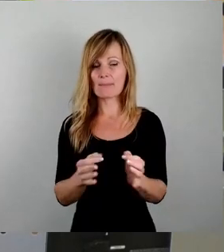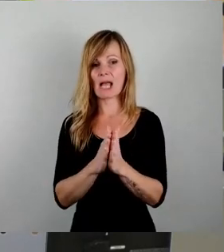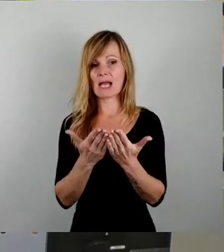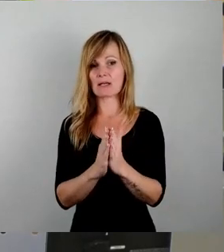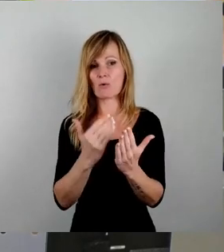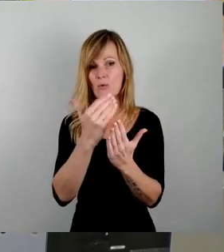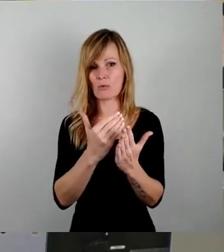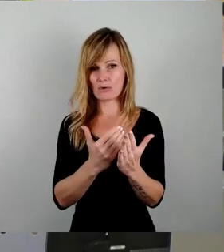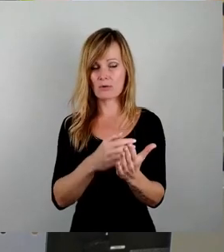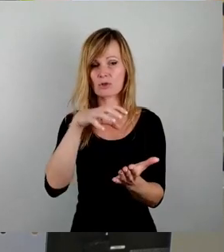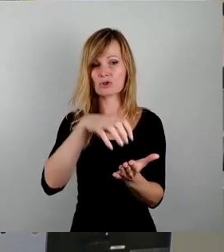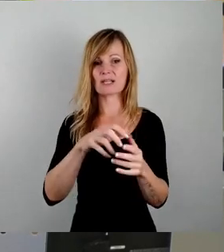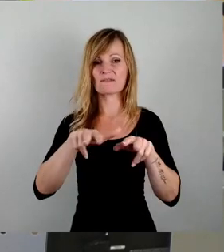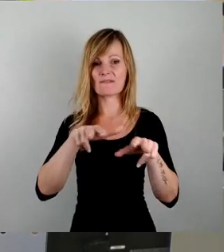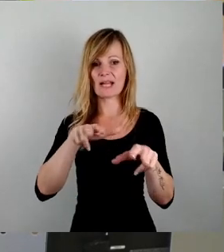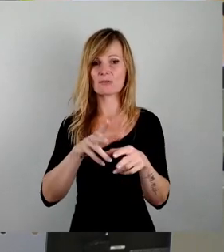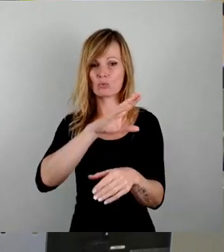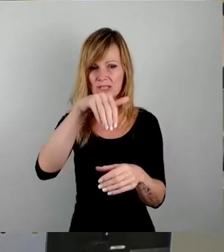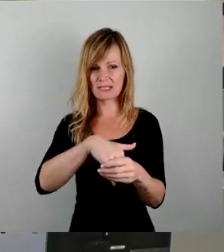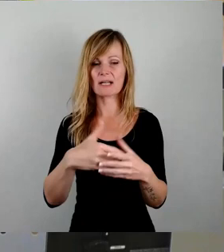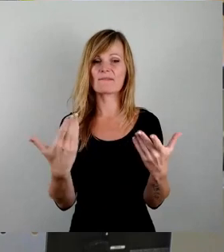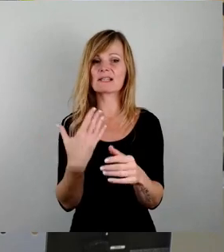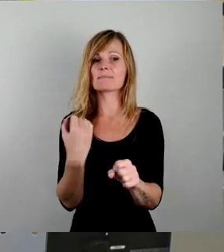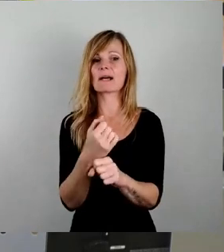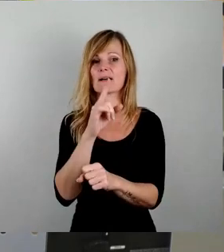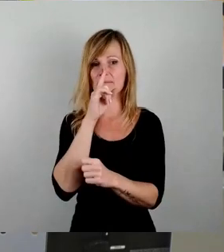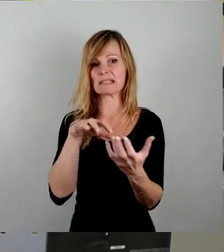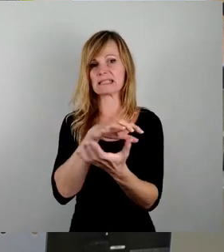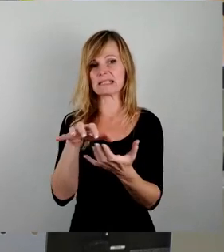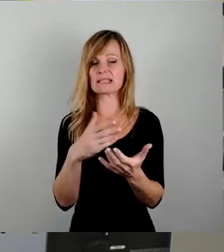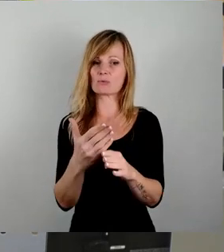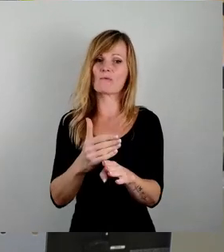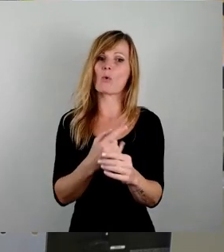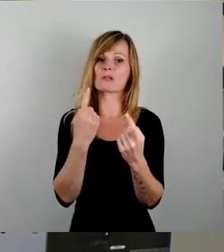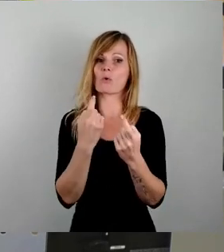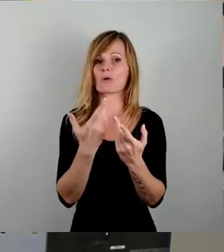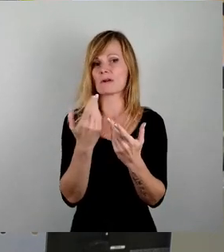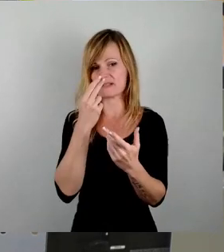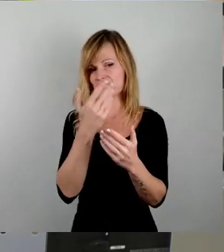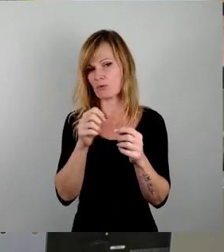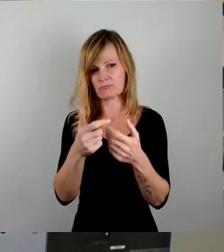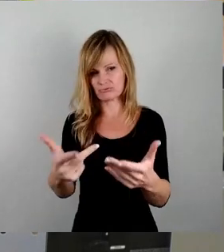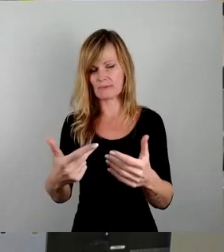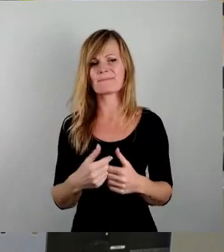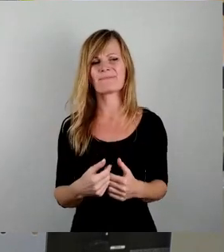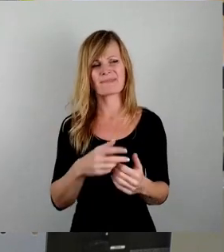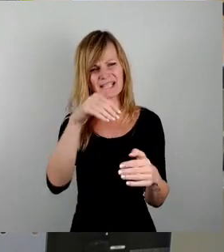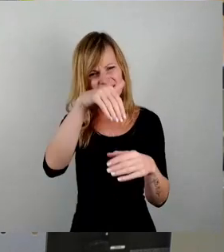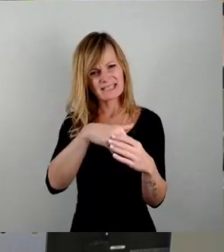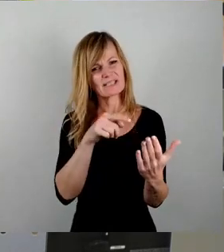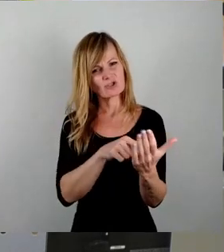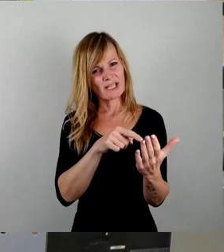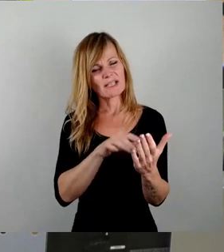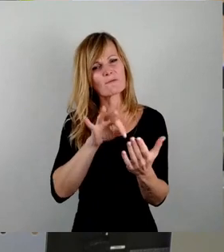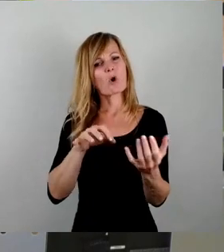Stadtverwaltung zur Krisenvorsorge beinhaltet. Die ist es nicht ganz zufriedenstellend, wenn darin ausgeführt wird, für Krisen